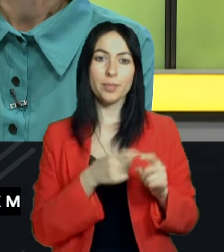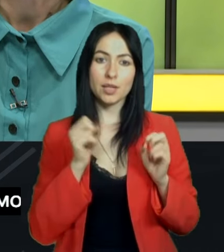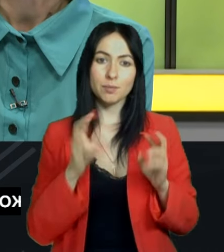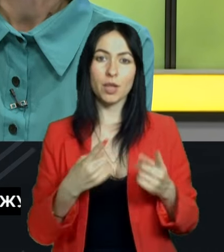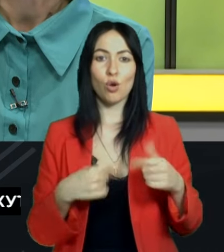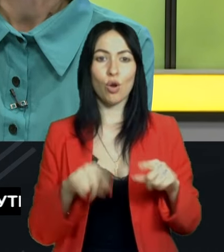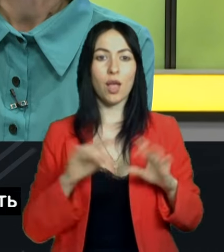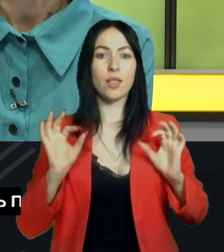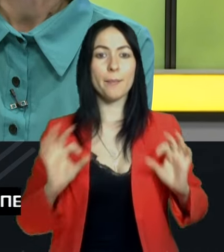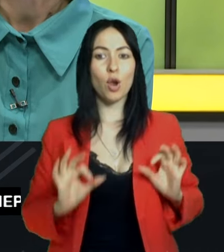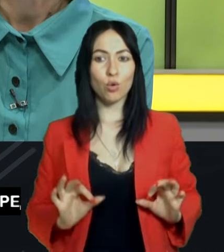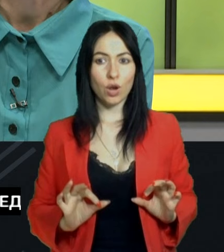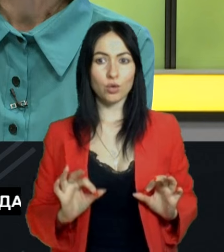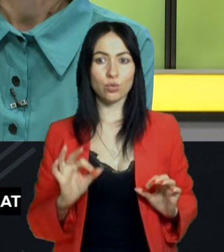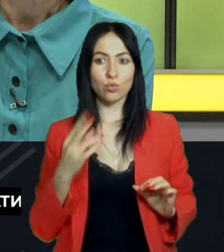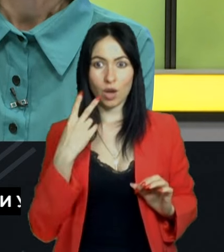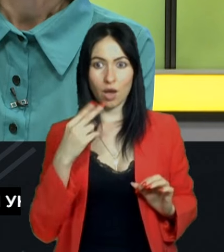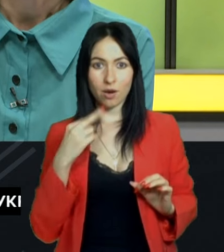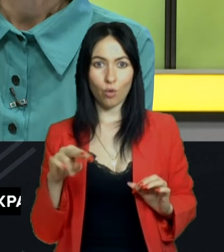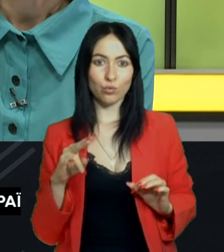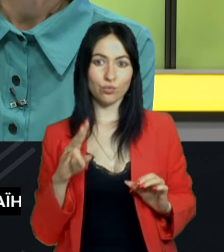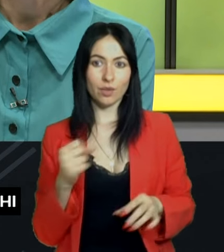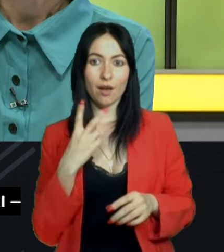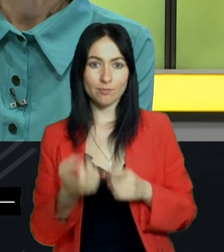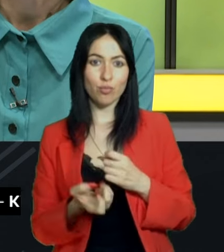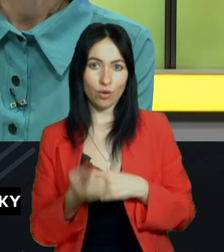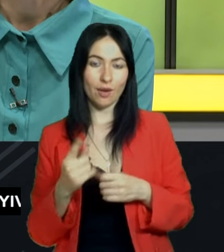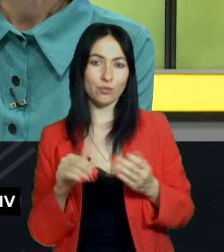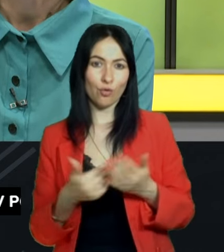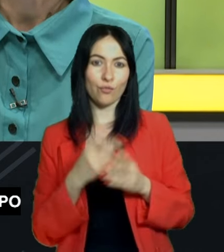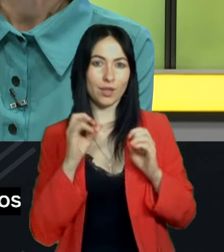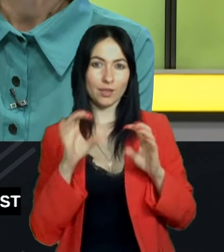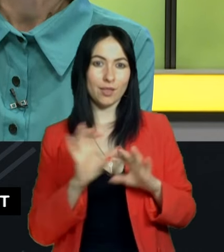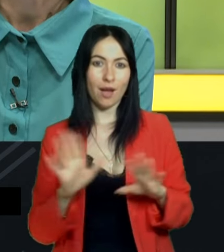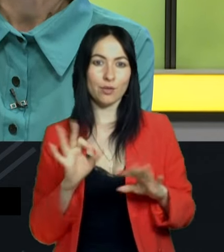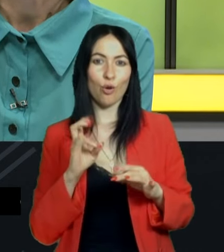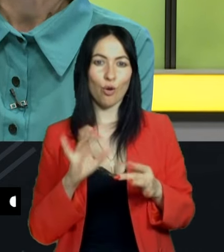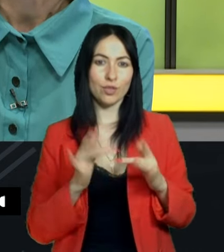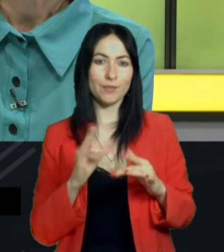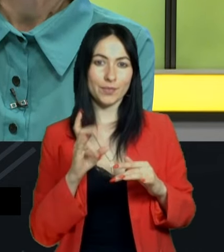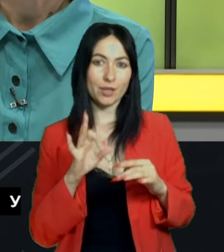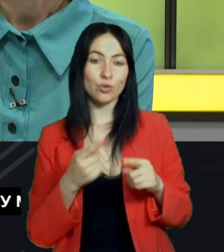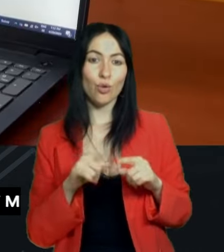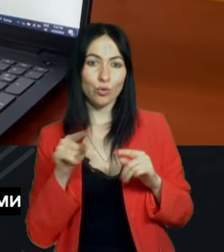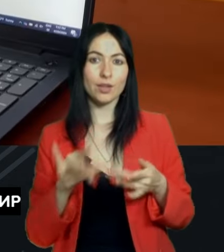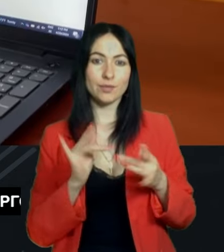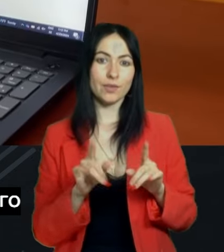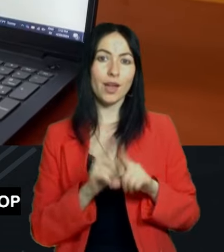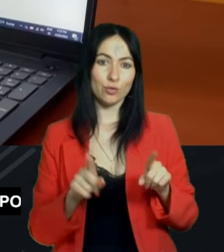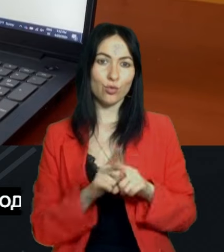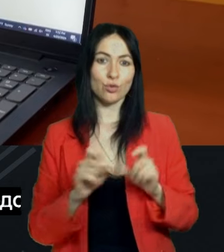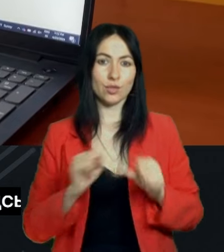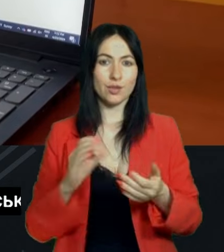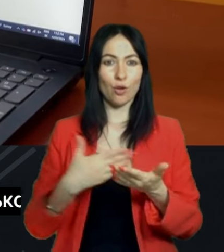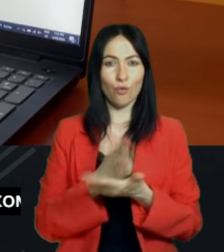завжди реагують на появу нових нелегальних онлайн-казіно, і такі сайти також скаровуються листи, такі сайти